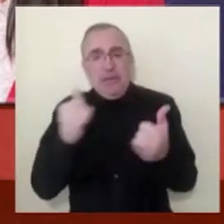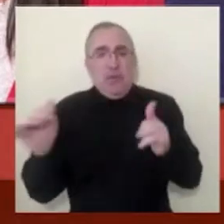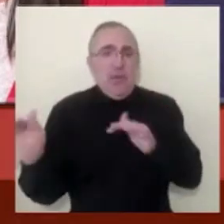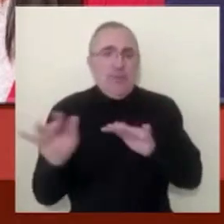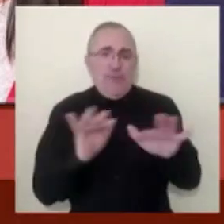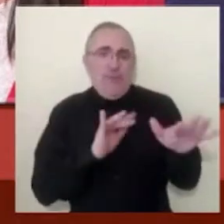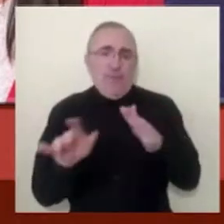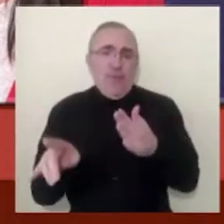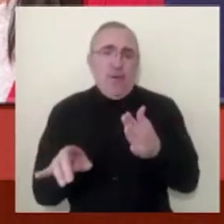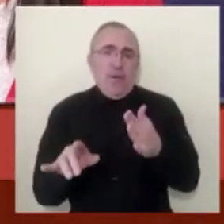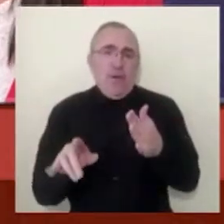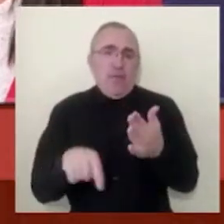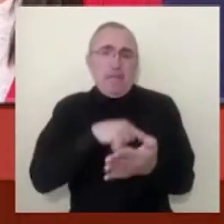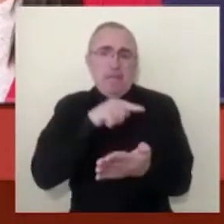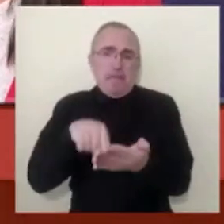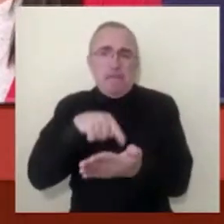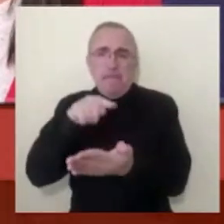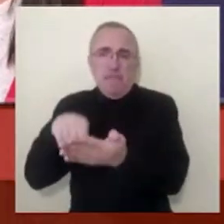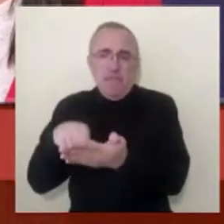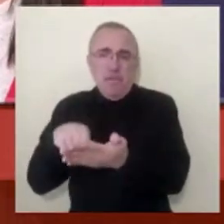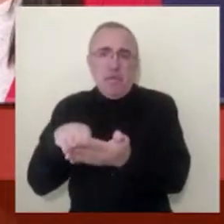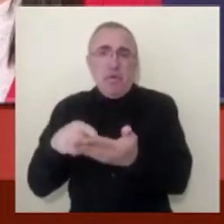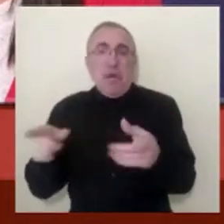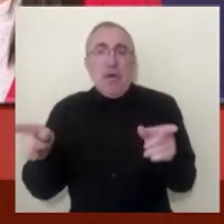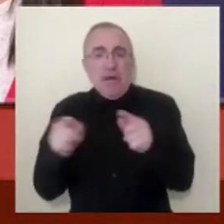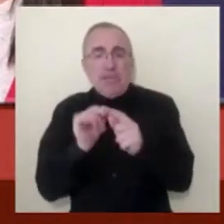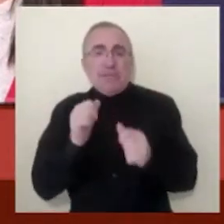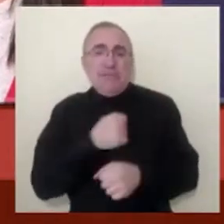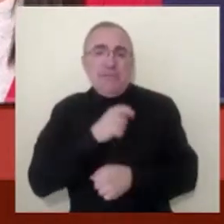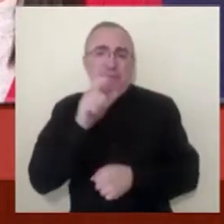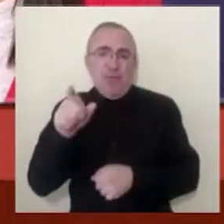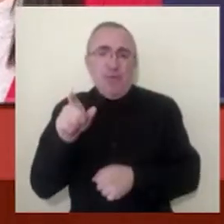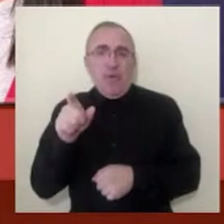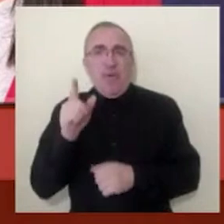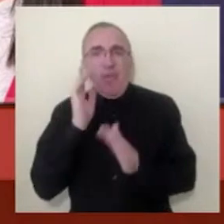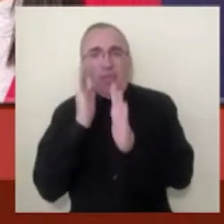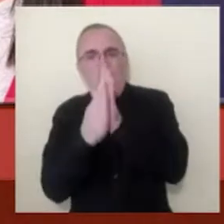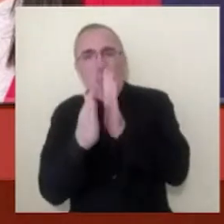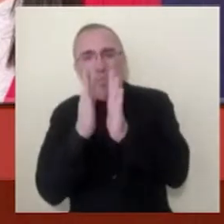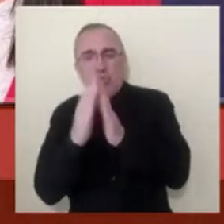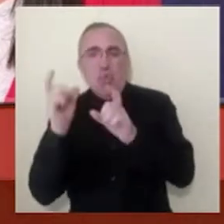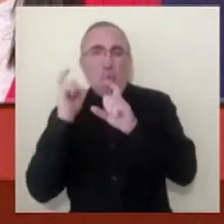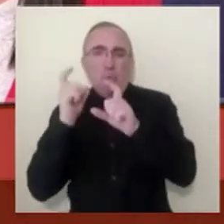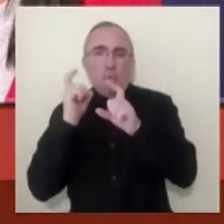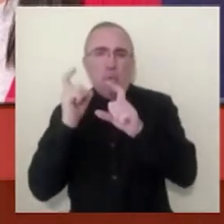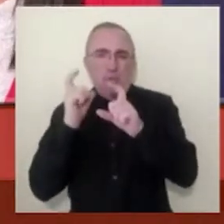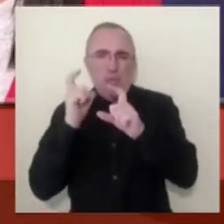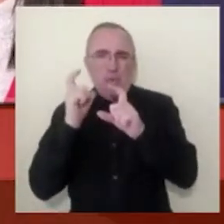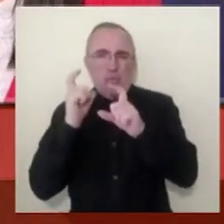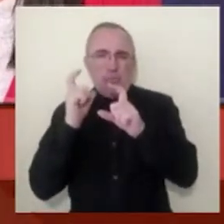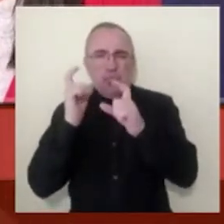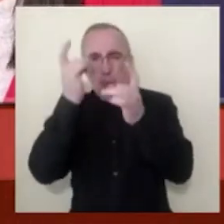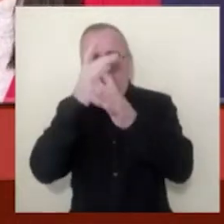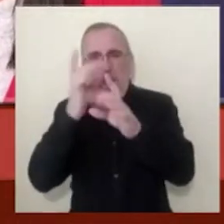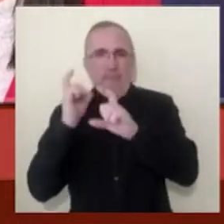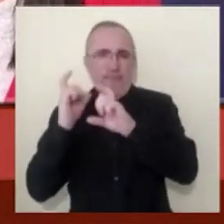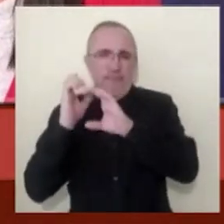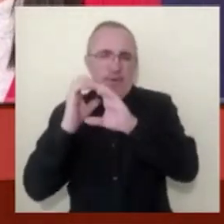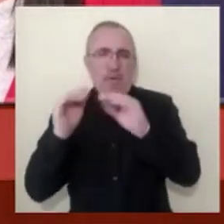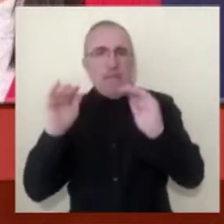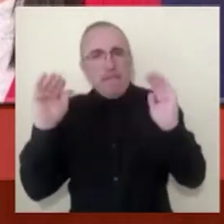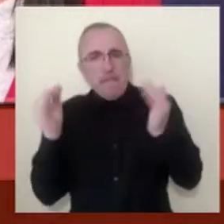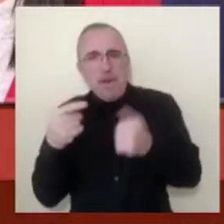міст і разом з військовими пропустці гуманітарних вантажів на даний момент, щоб мінімізувати там ті негативні